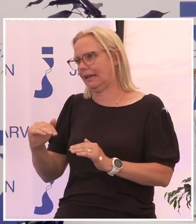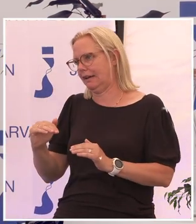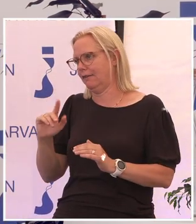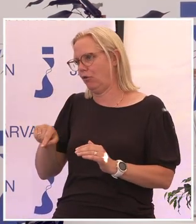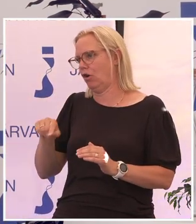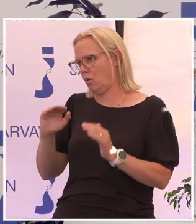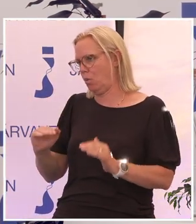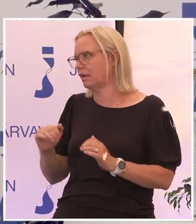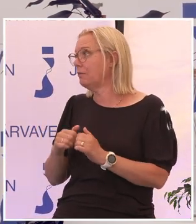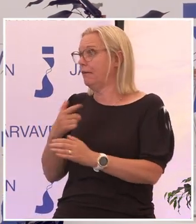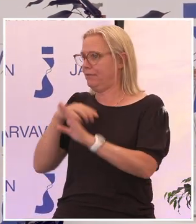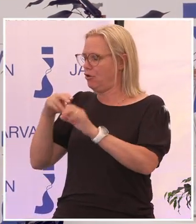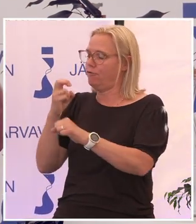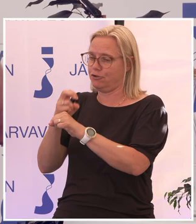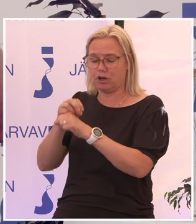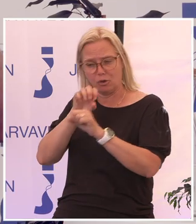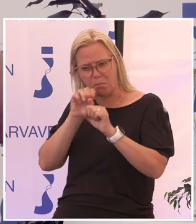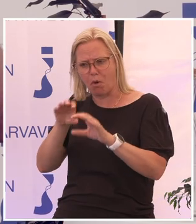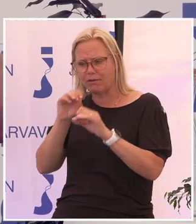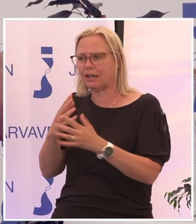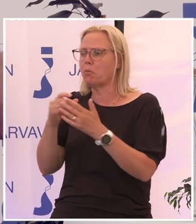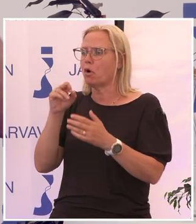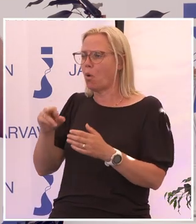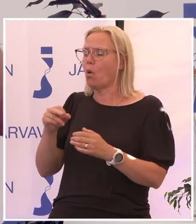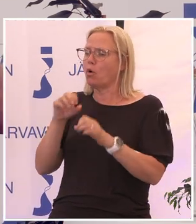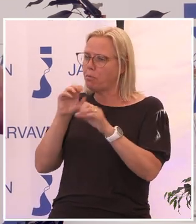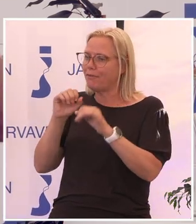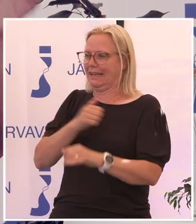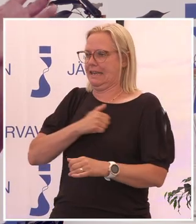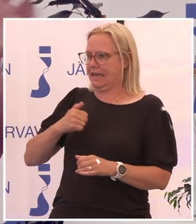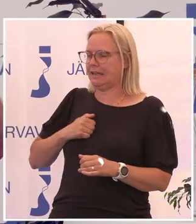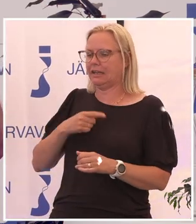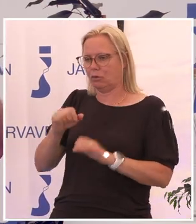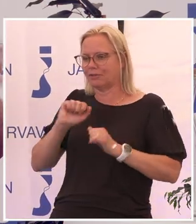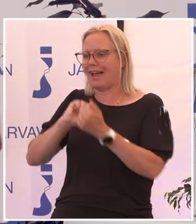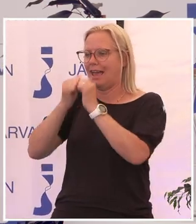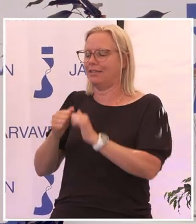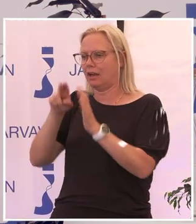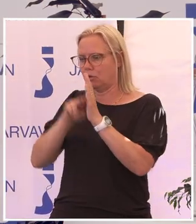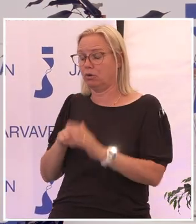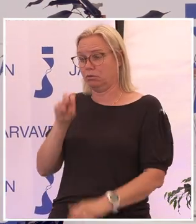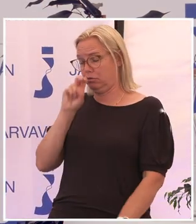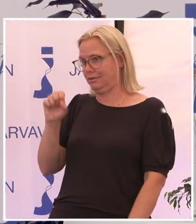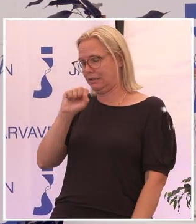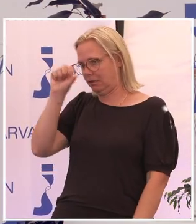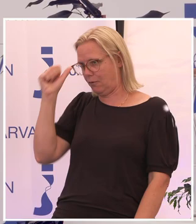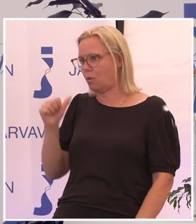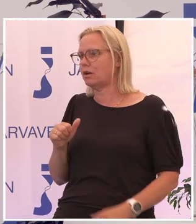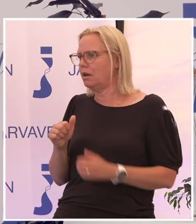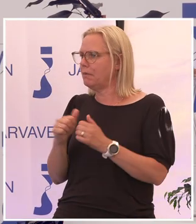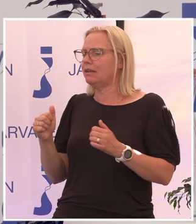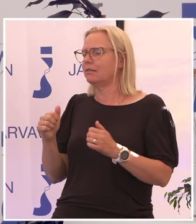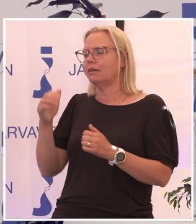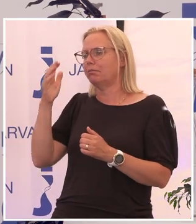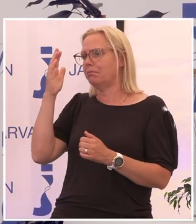vi har försökt i många år att påverka regeringen att ändra i den här normen och det verkar jättesvårt. Men det går